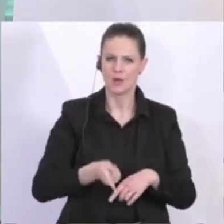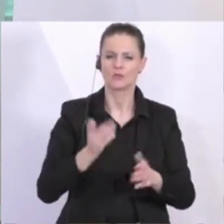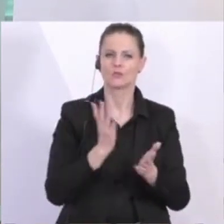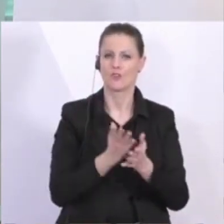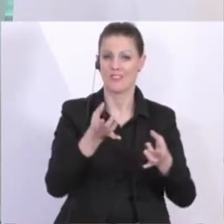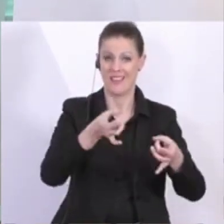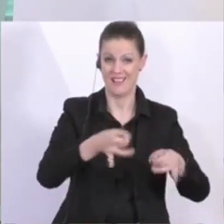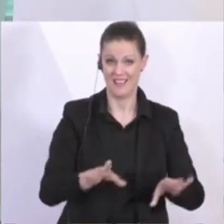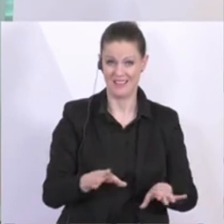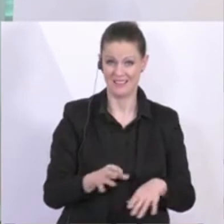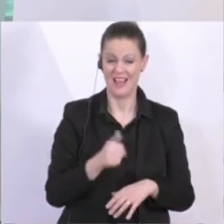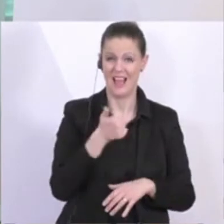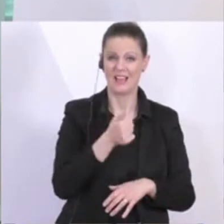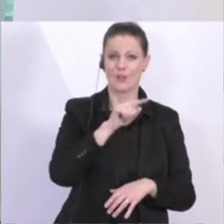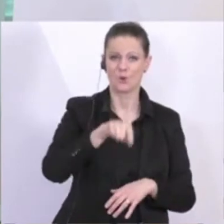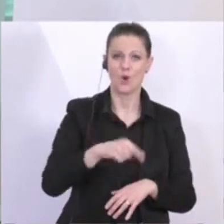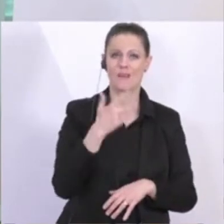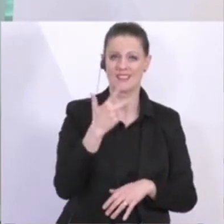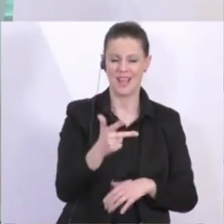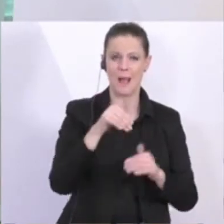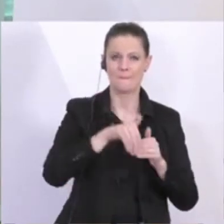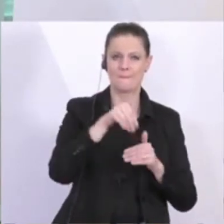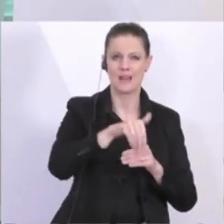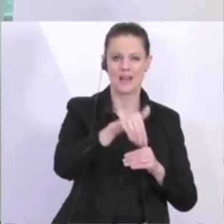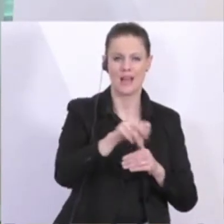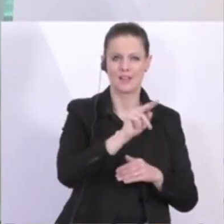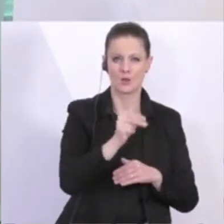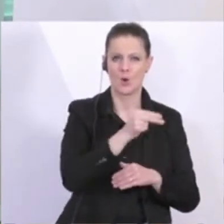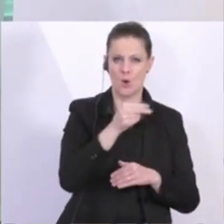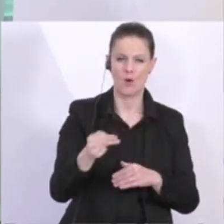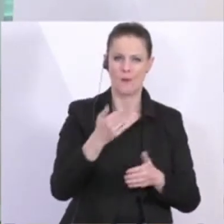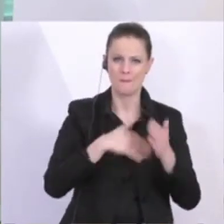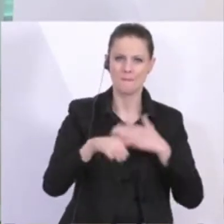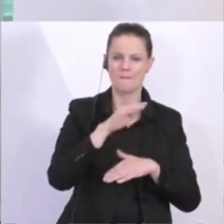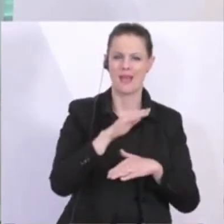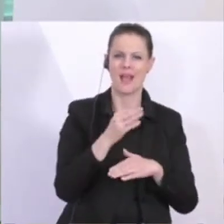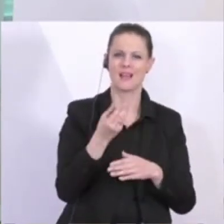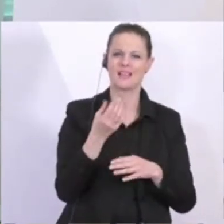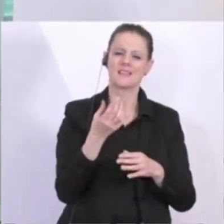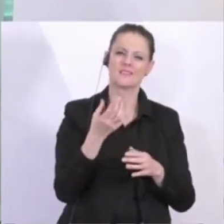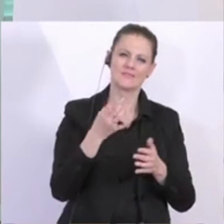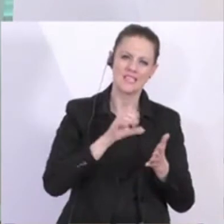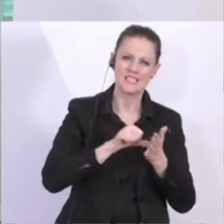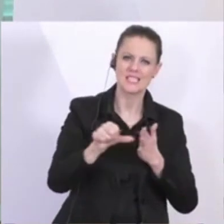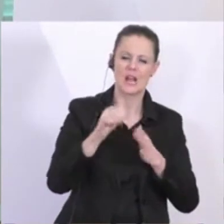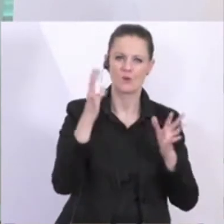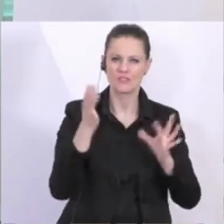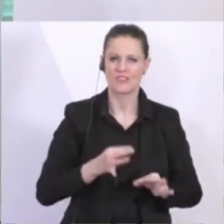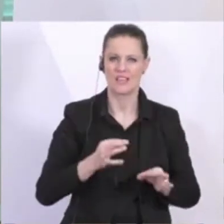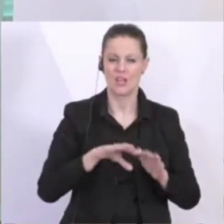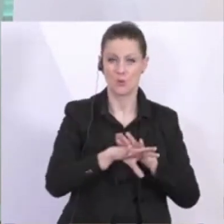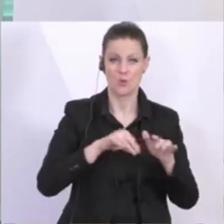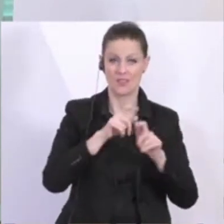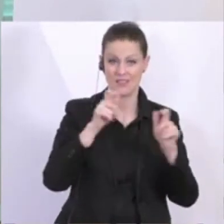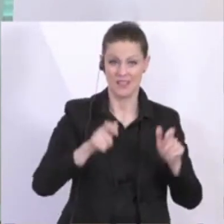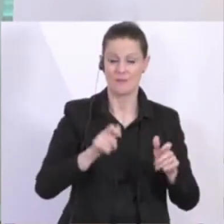Das ist ein Volumen von 1,3 Milliarden Euro, das mehr an Liquidität in den betroffenen Unternehmen verbleibt und dadurch